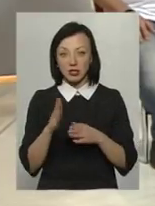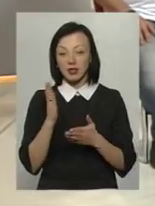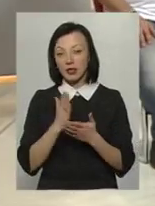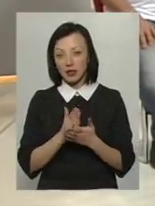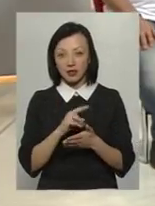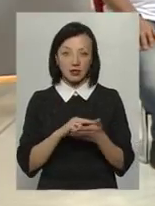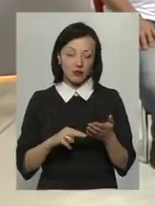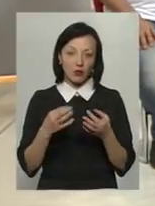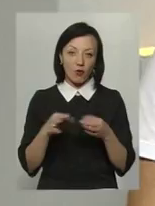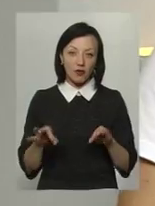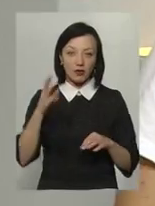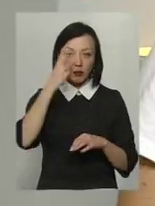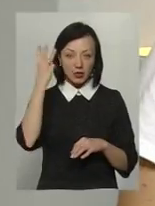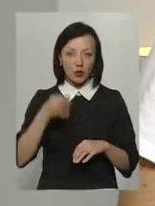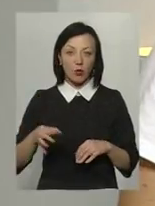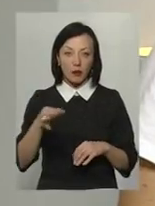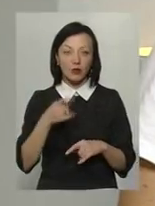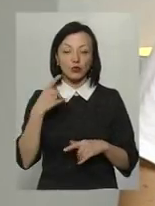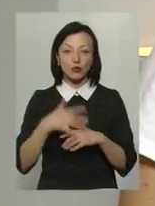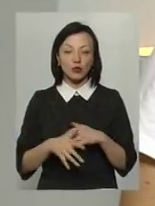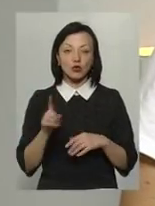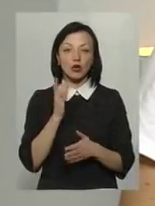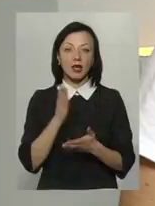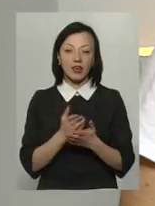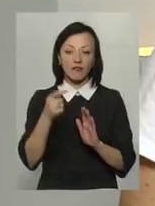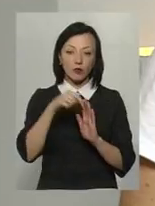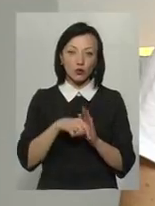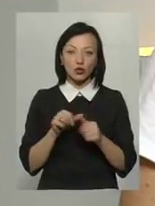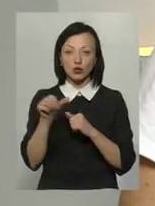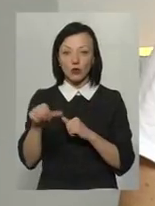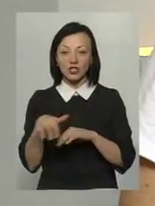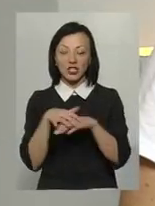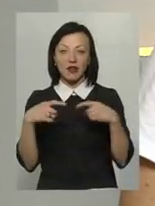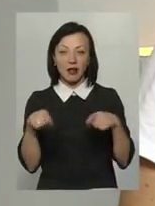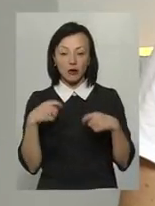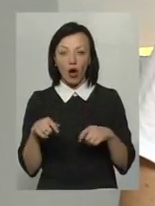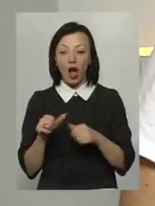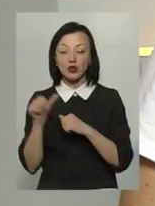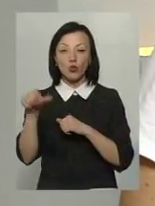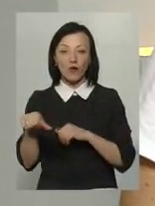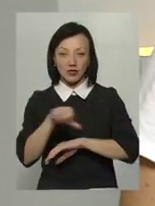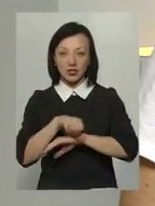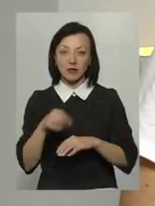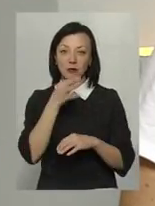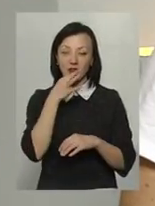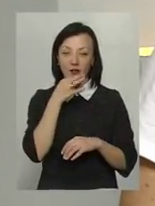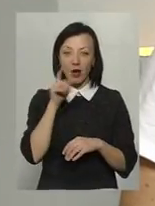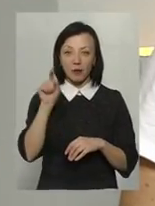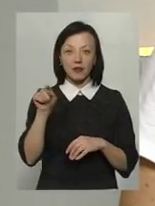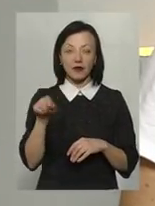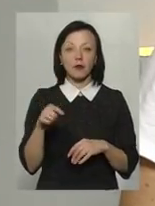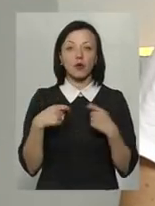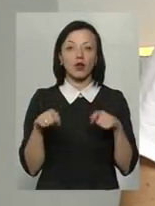сертифікована у Хмельницькій області. І розуміючи, що є внутрішній і зовнішній ринок, а зовнішній він і привабливий, тому що